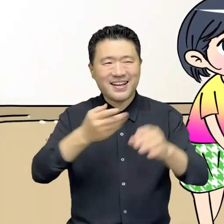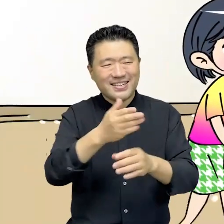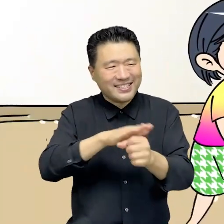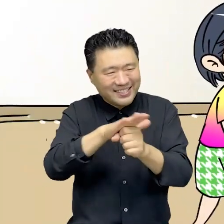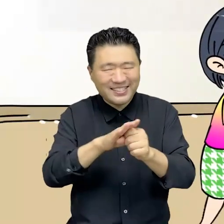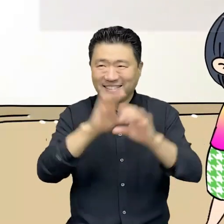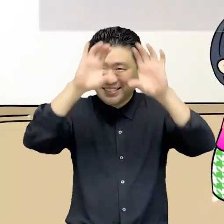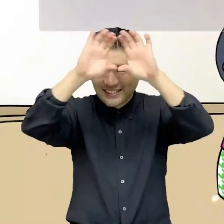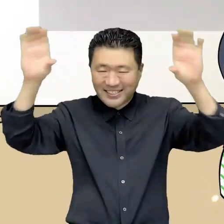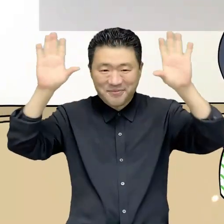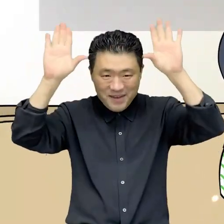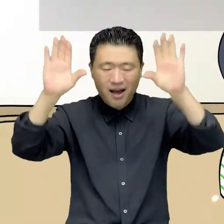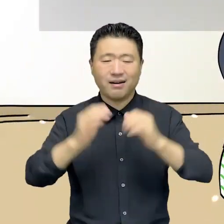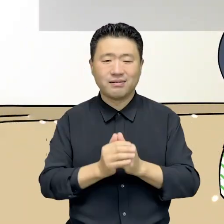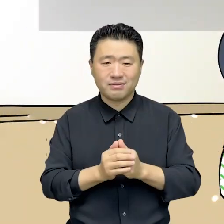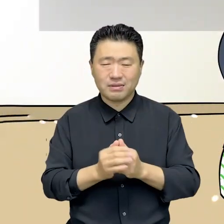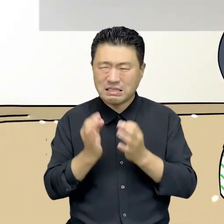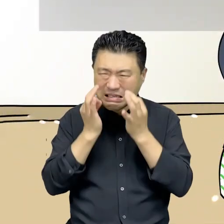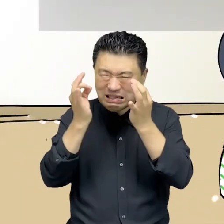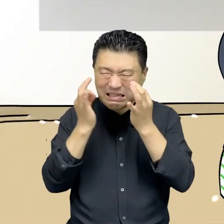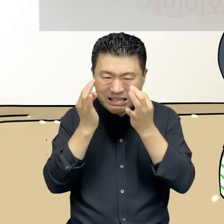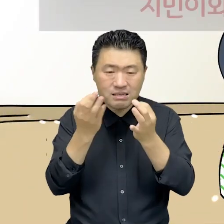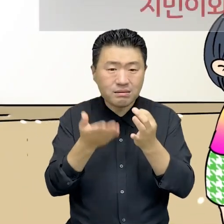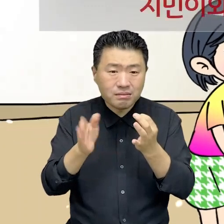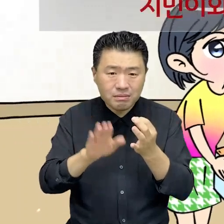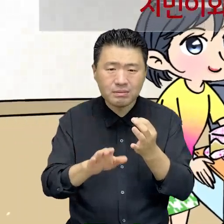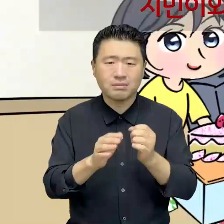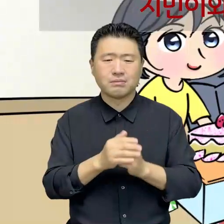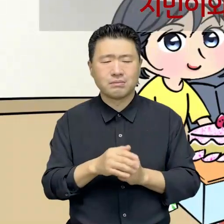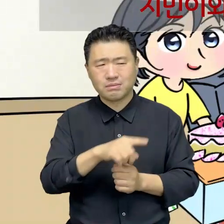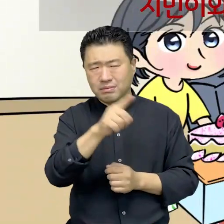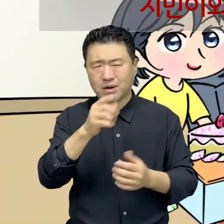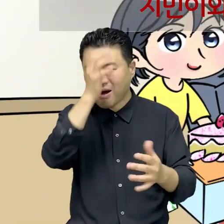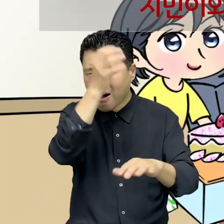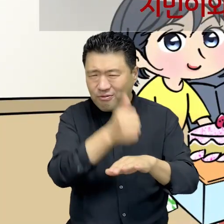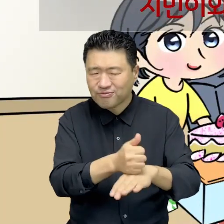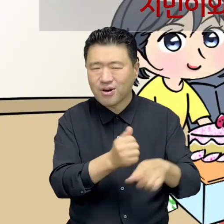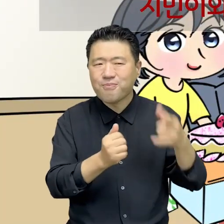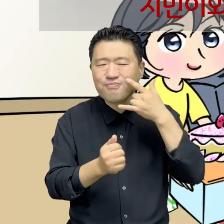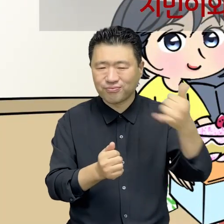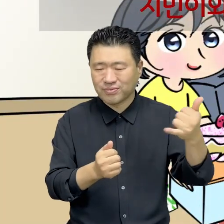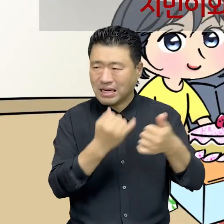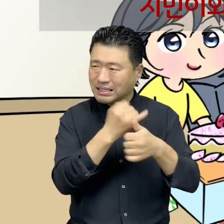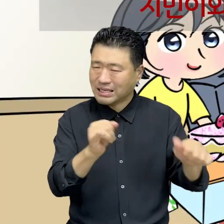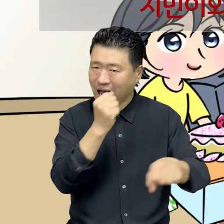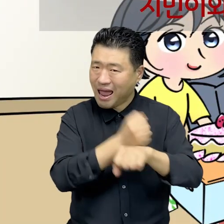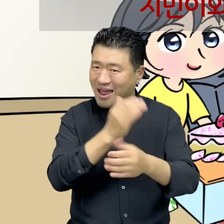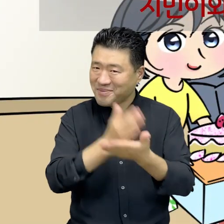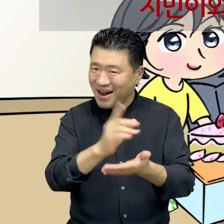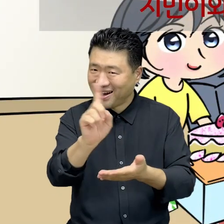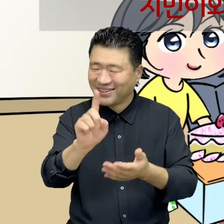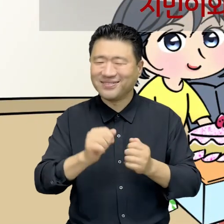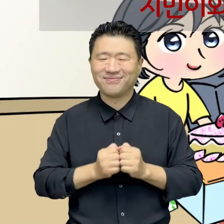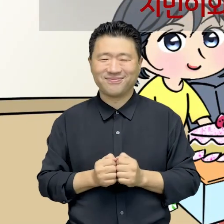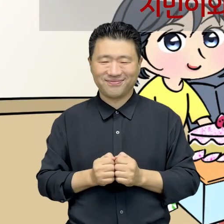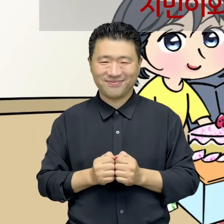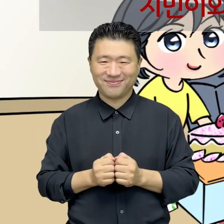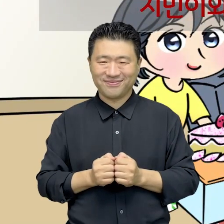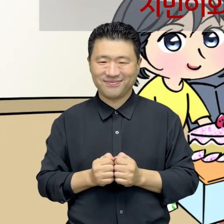이러한 노력에도 불구하고 지민이와 준기의 부모님은 이혼을 선택하게 될까?